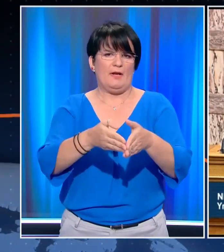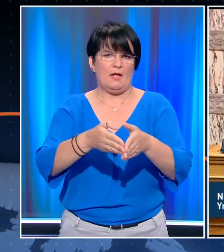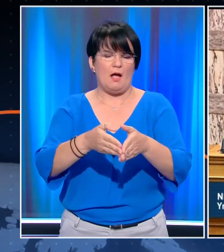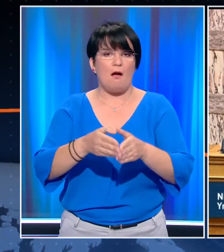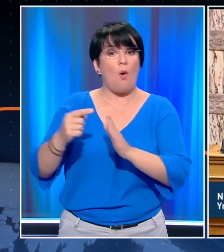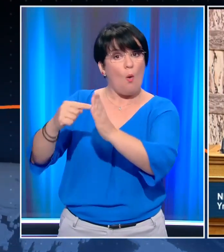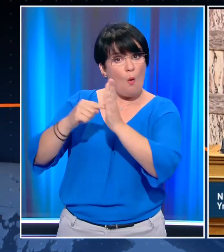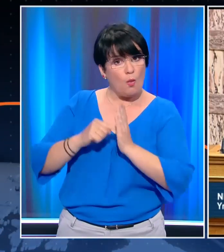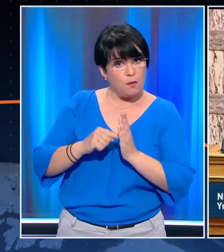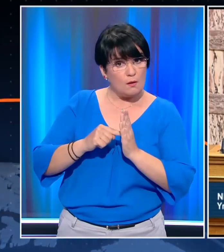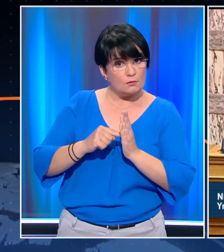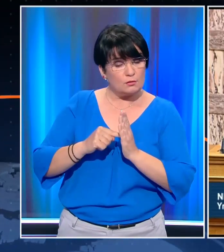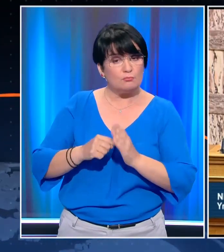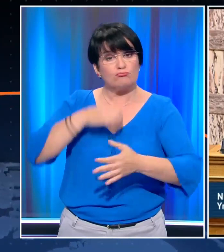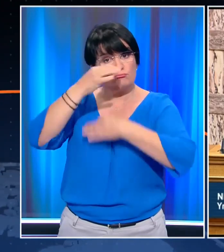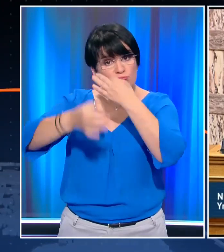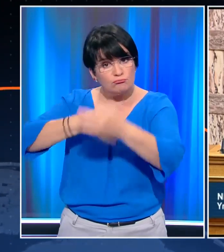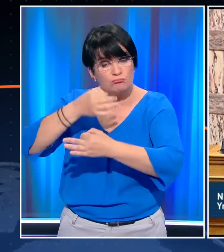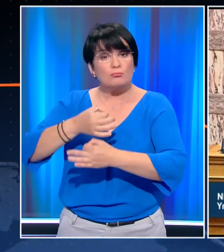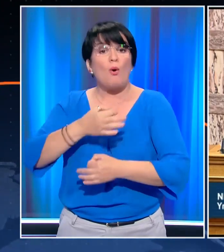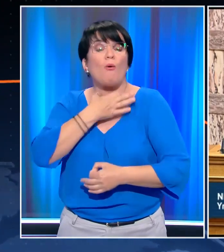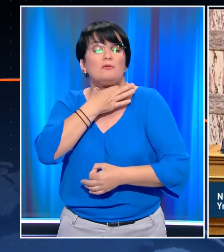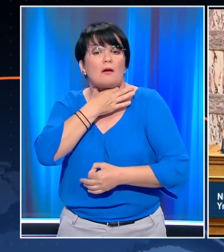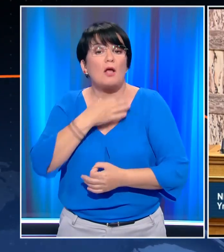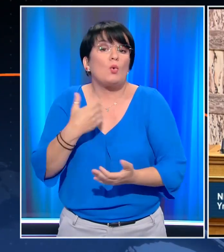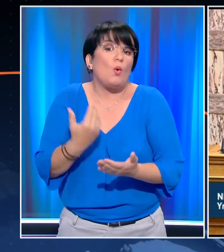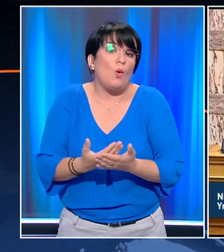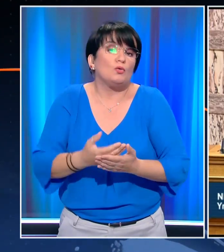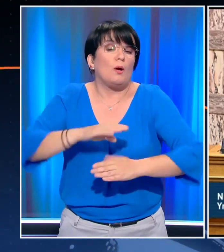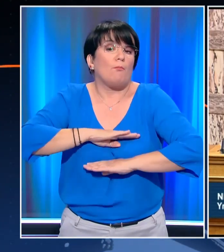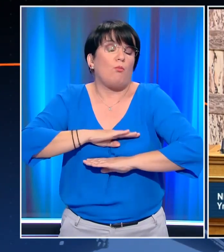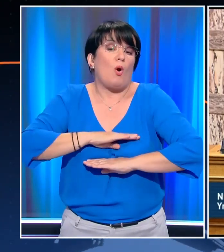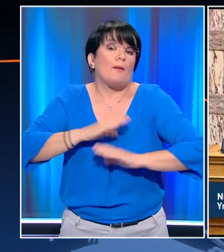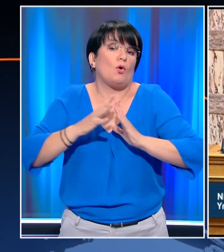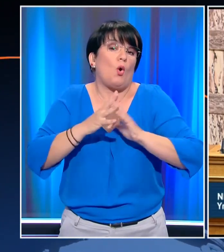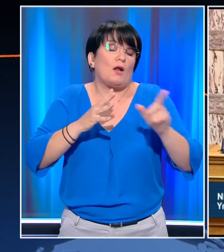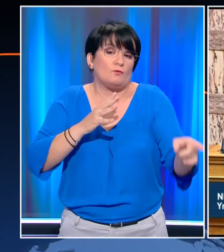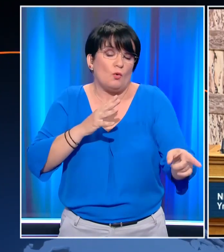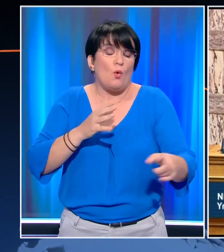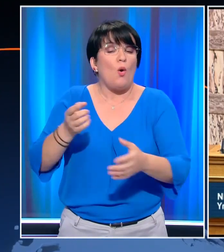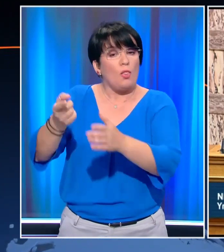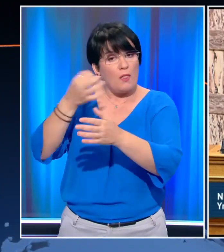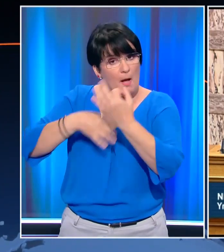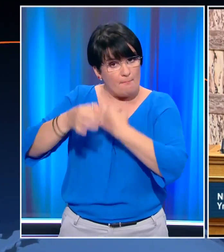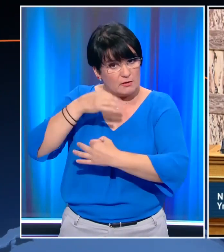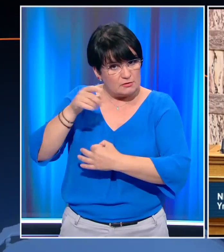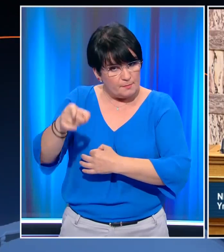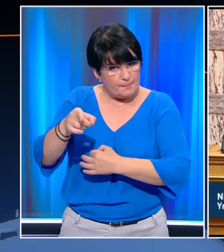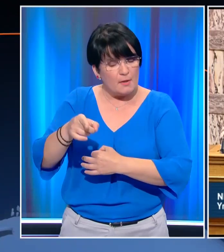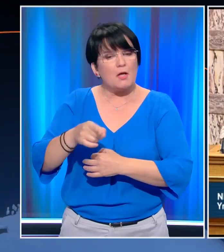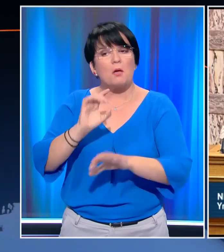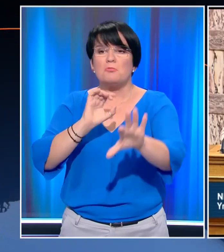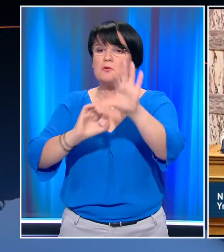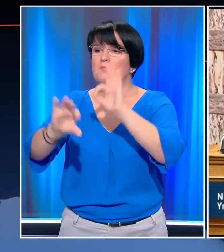υποδείξεων, των εισηγήσεων και των απαιτήσεων του πολεμικού ναυτικού. Το πολεμικό ναυτικό θα μας υποδείξει και θα πάρουμε τα